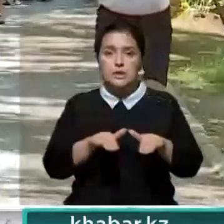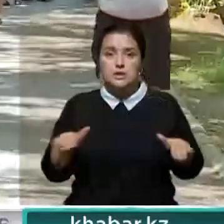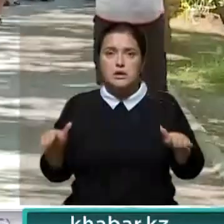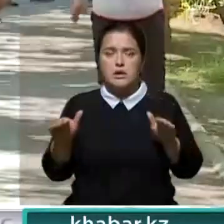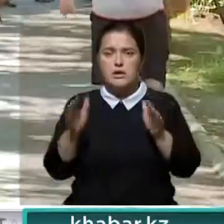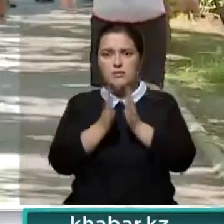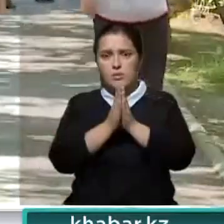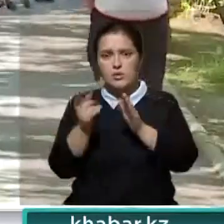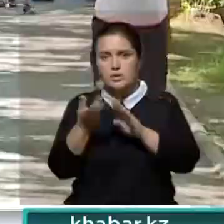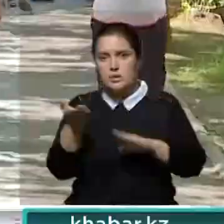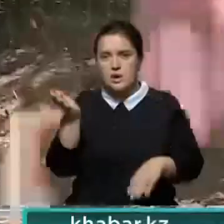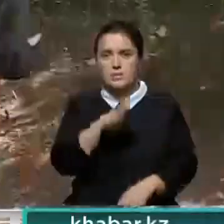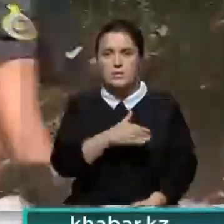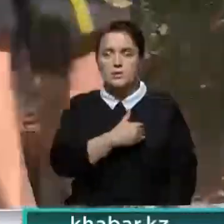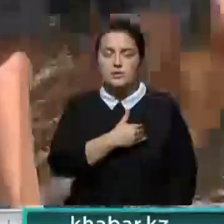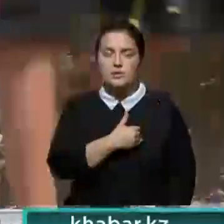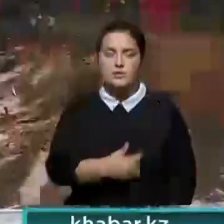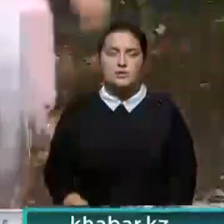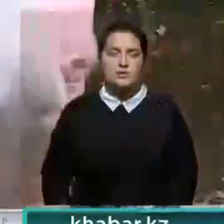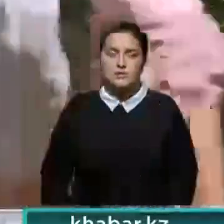дети просят отправить их домой.